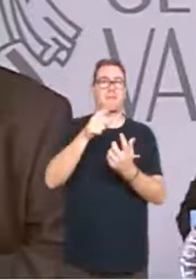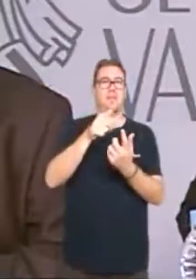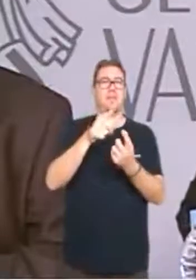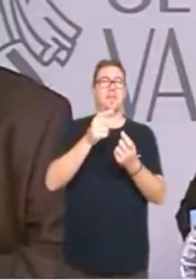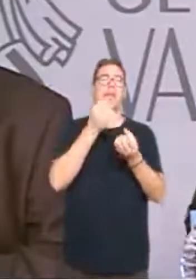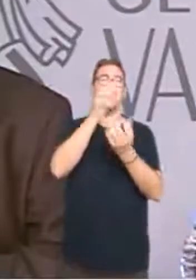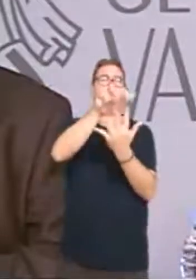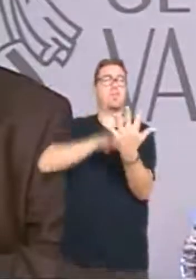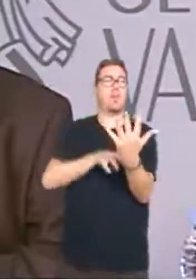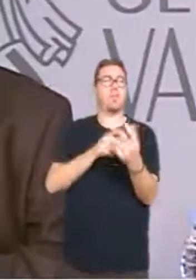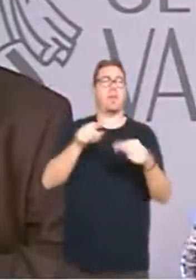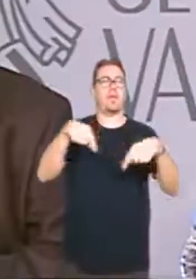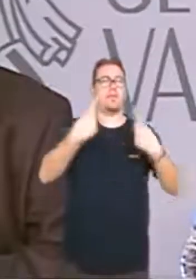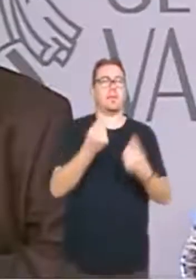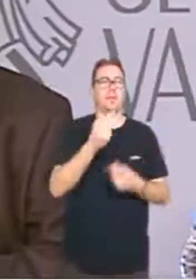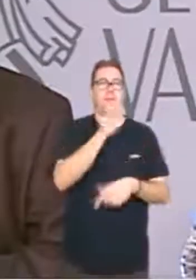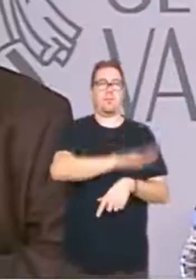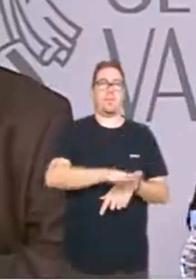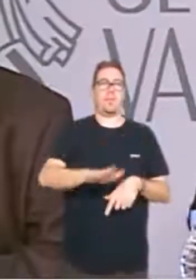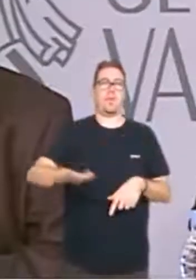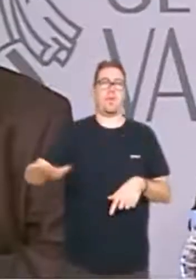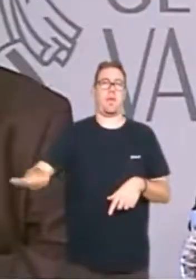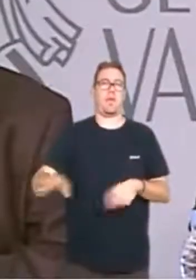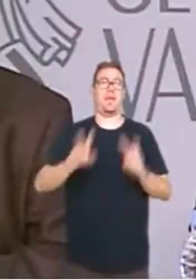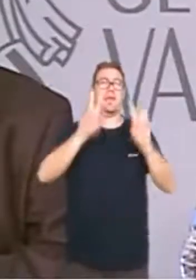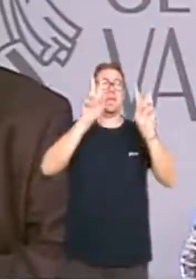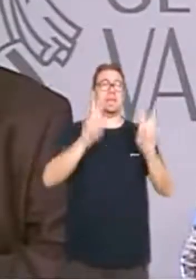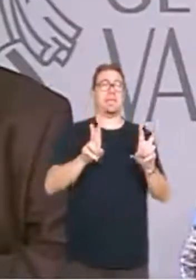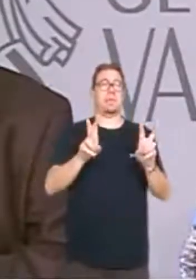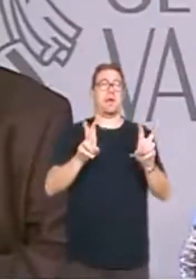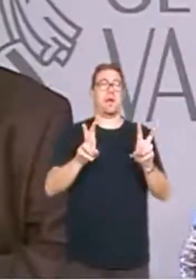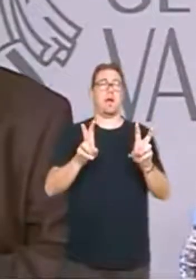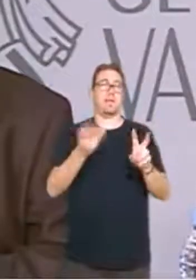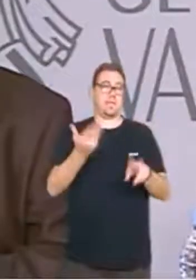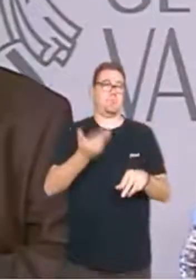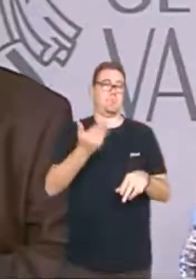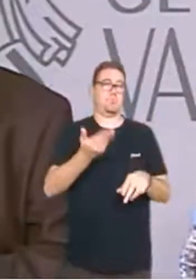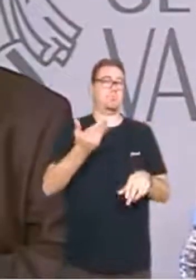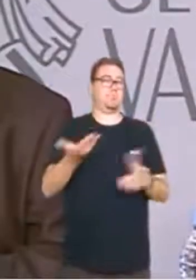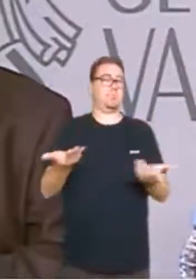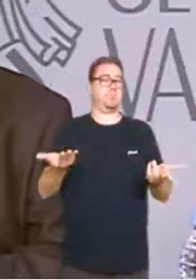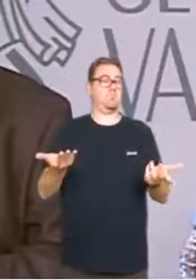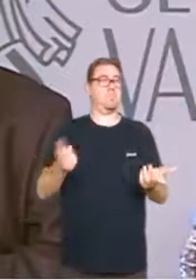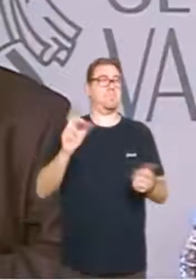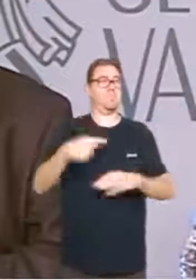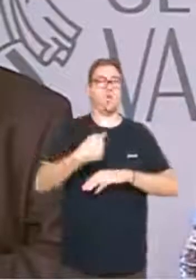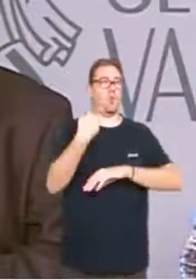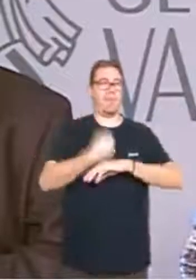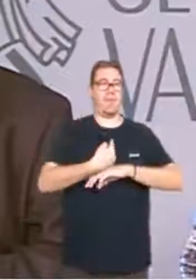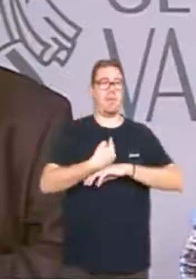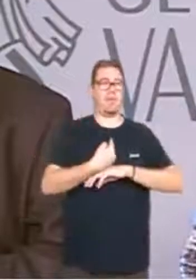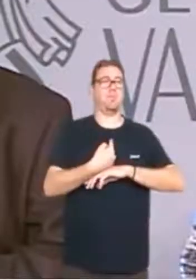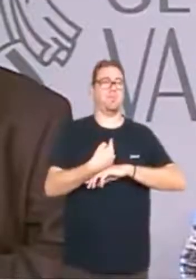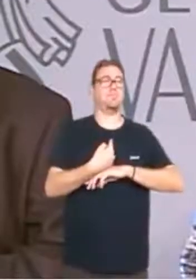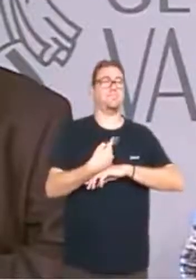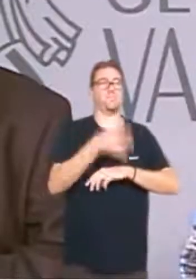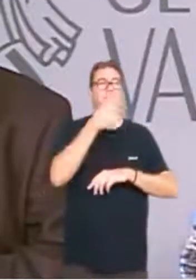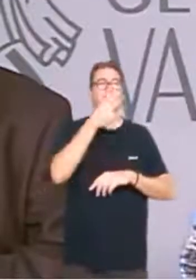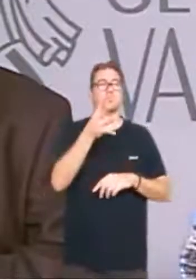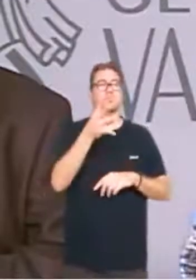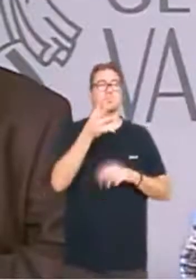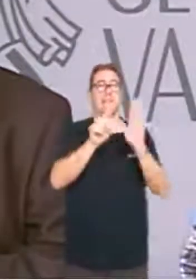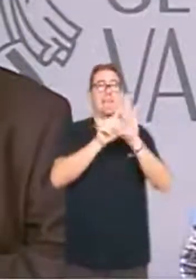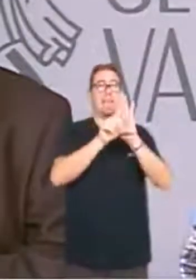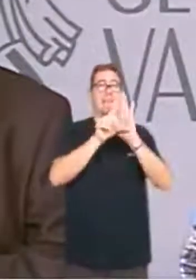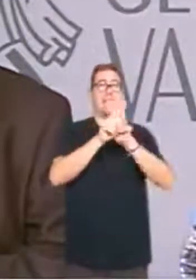'impacte d'infància una qüestió que no és potestativa que és que és obligada perquè així no ho marca